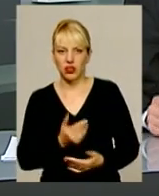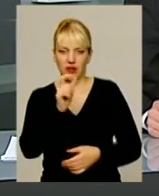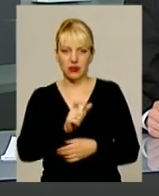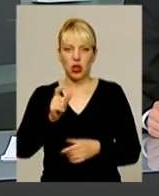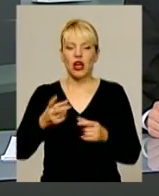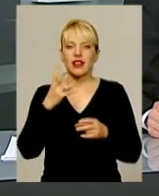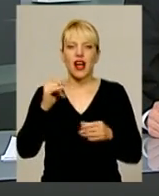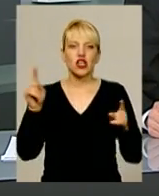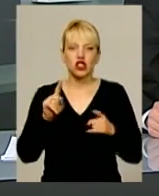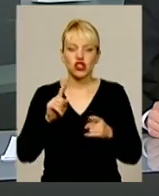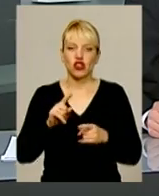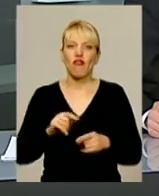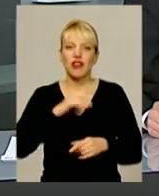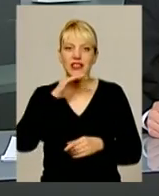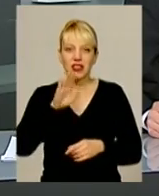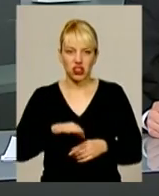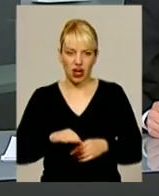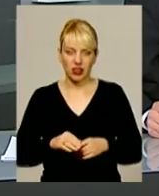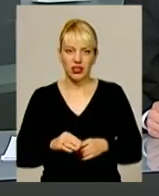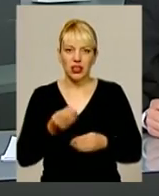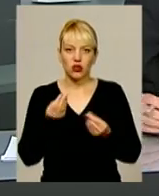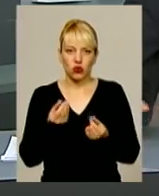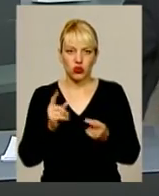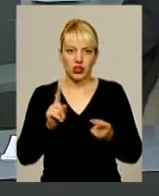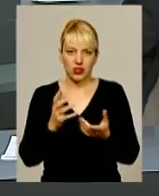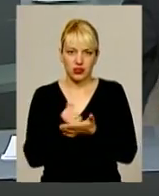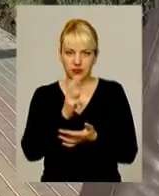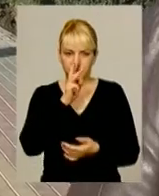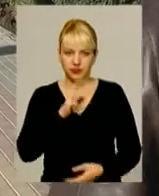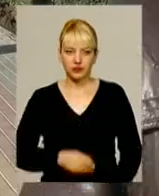що вистачає кревнозароблених, дізнавалися наші кореспонденти.